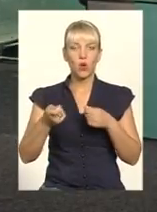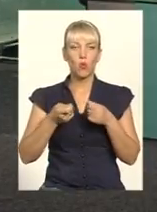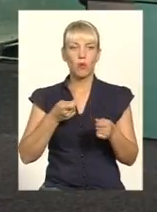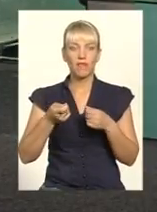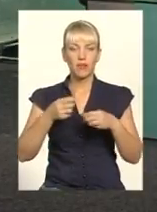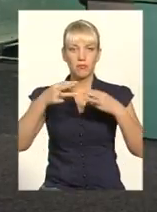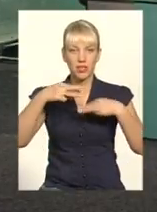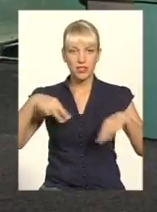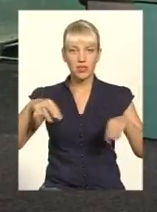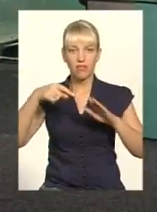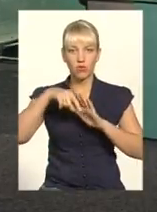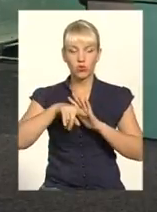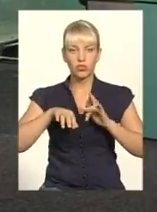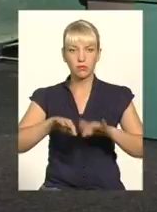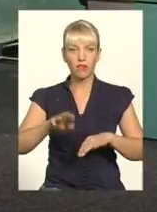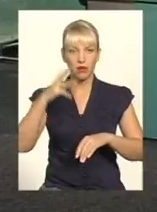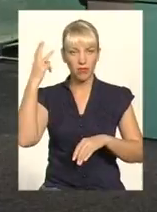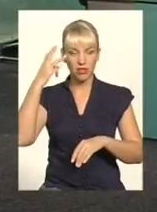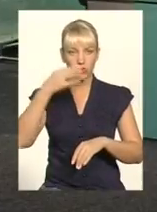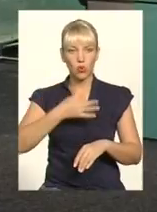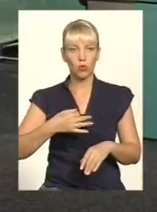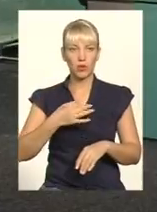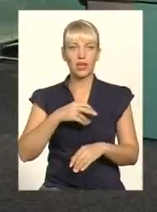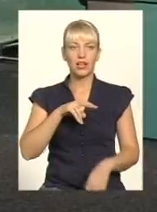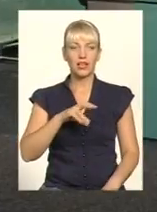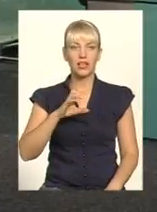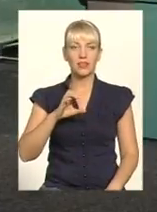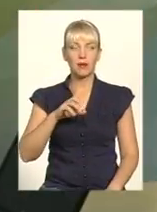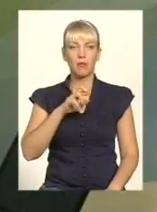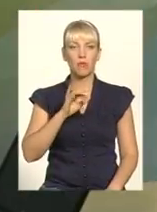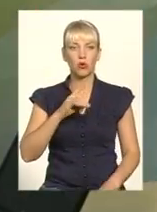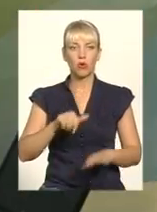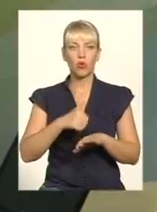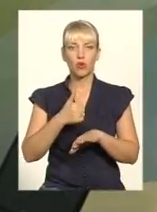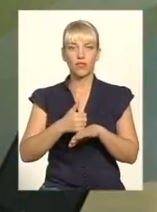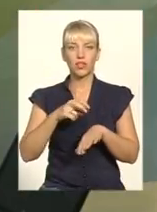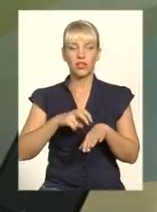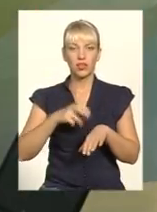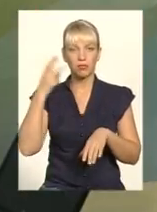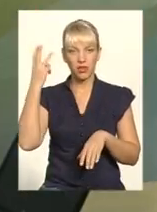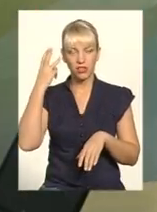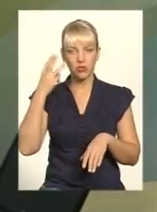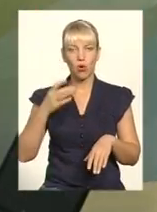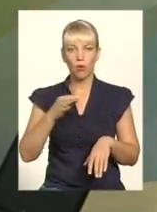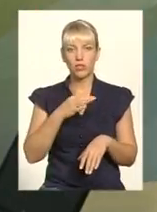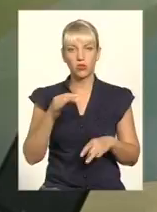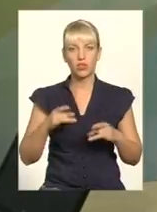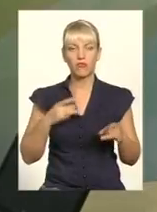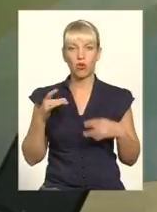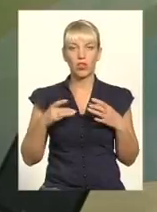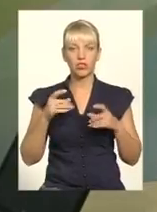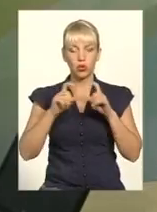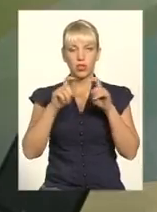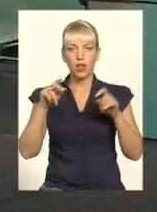Міністерства внутрішніх справ України в Хмельницькій області та Лілією Степанівною Брухновою, головним лікарем Хмельницького обласного психоневрологічного диспансеру,